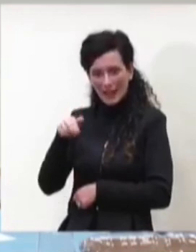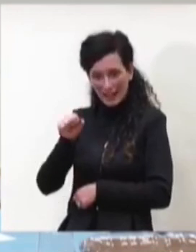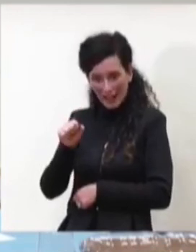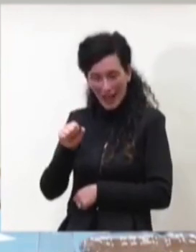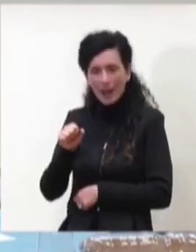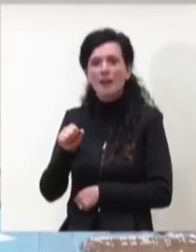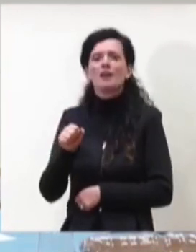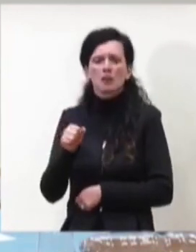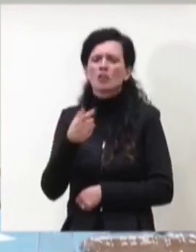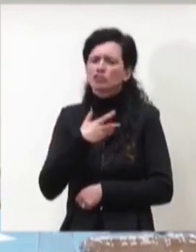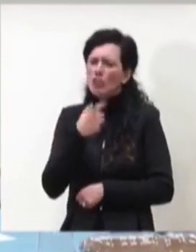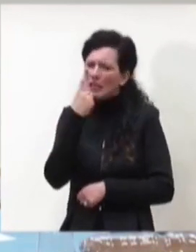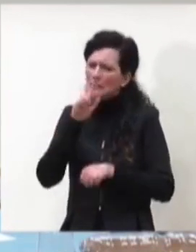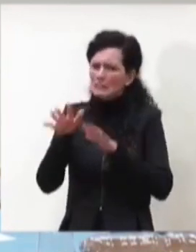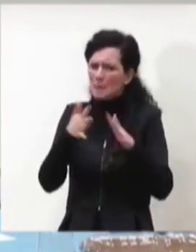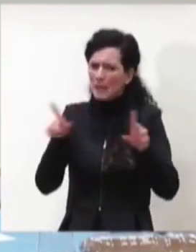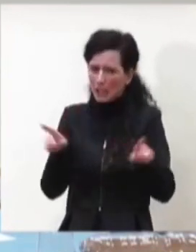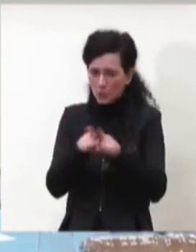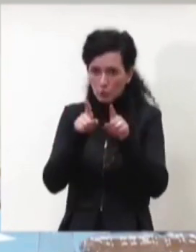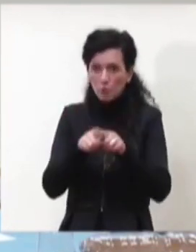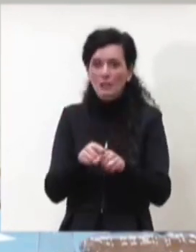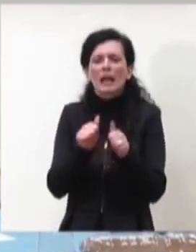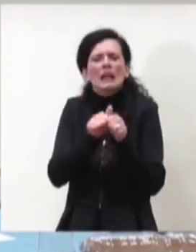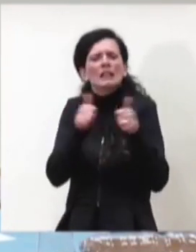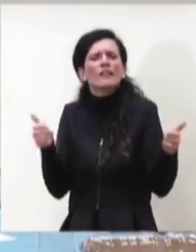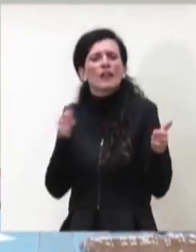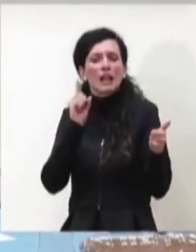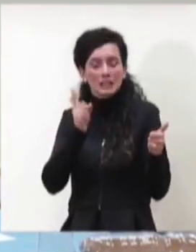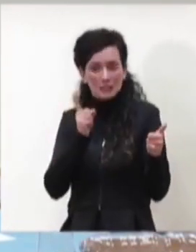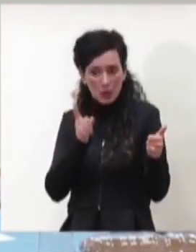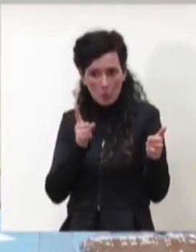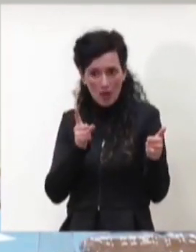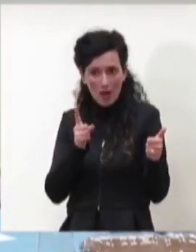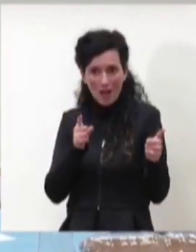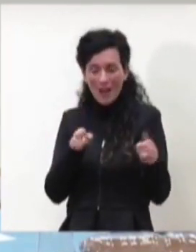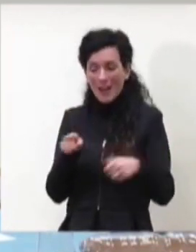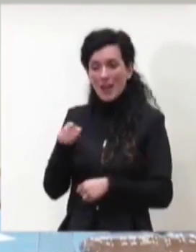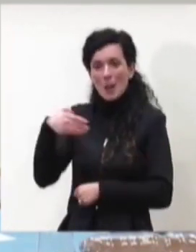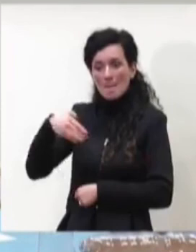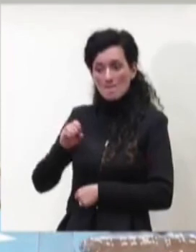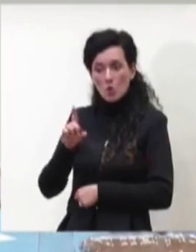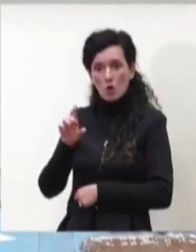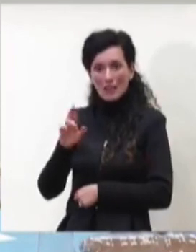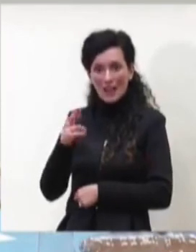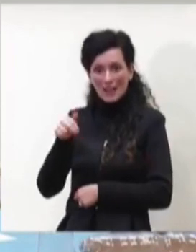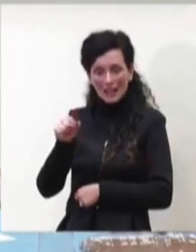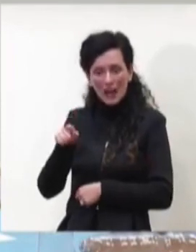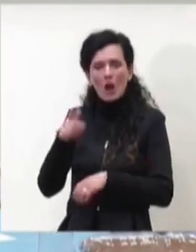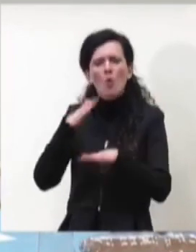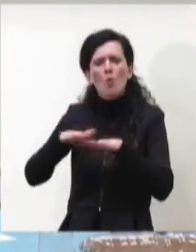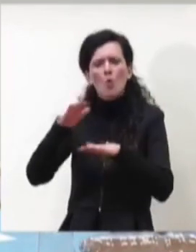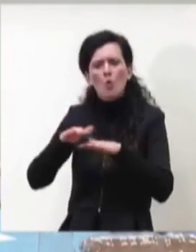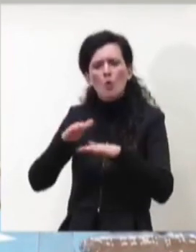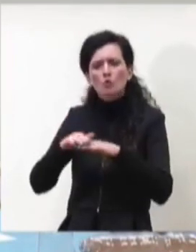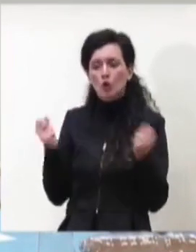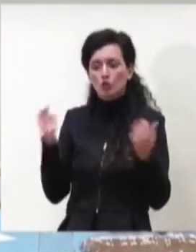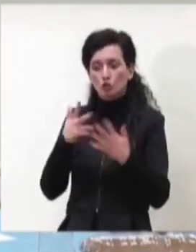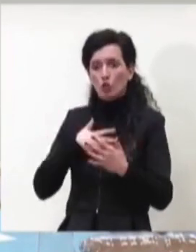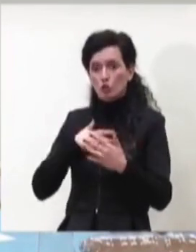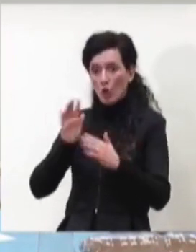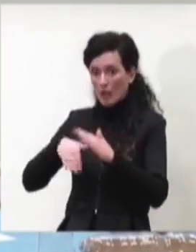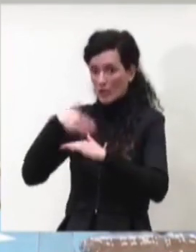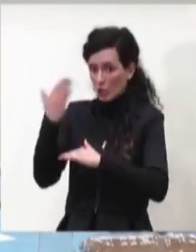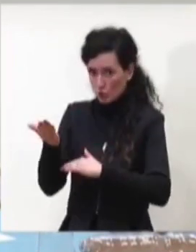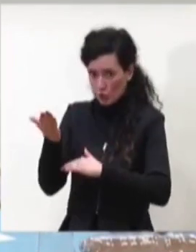'ultimo è approvato per l'uso sopra i 18 anni mentre per Pfizer